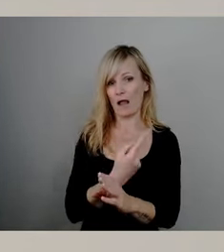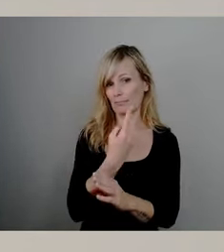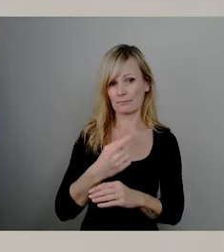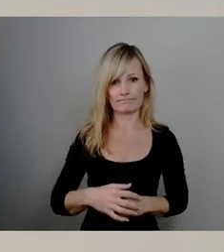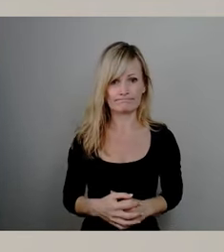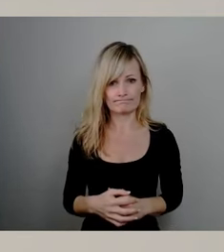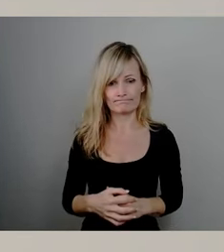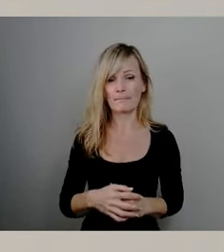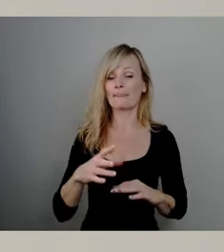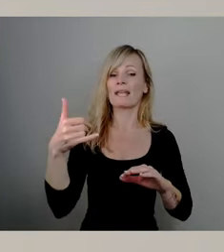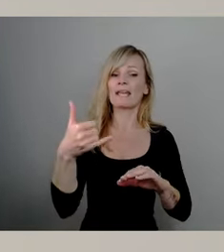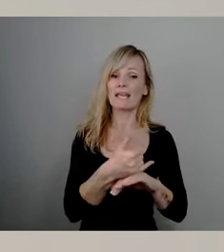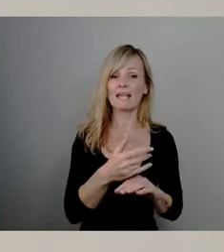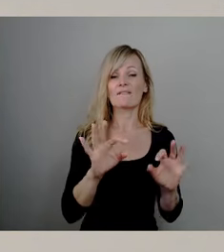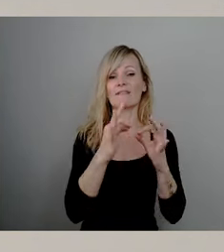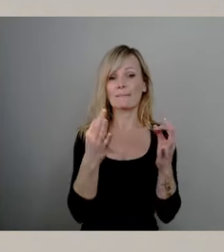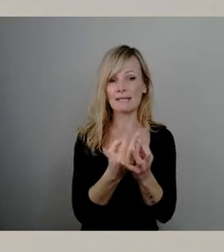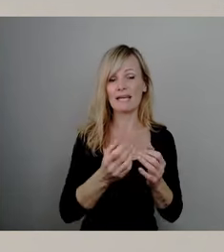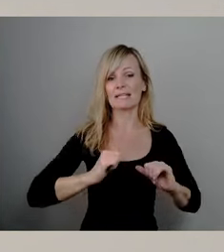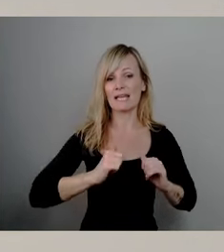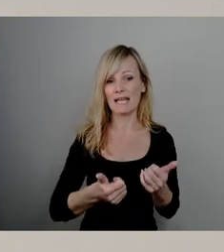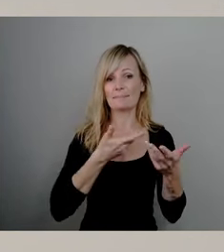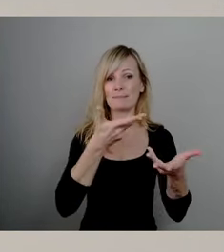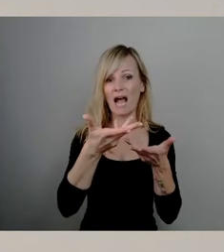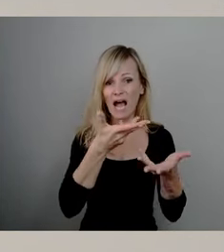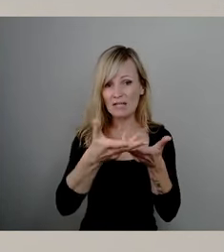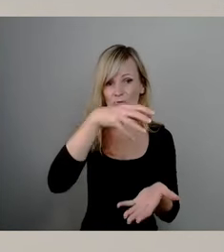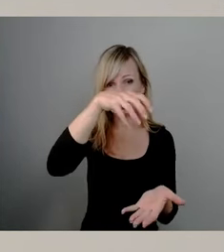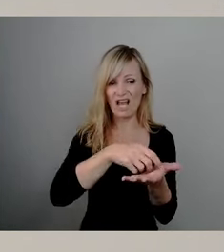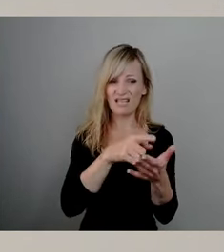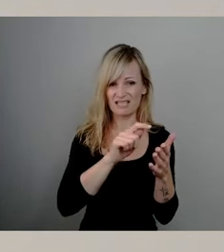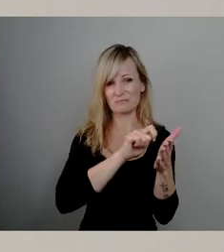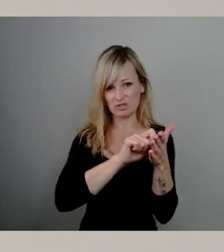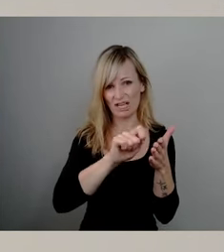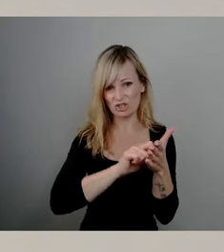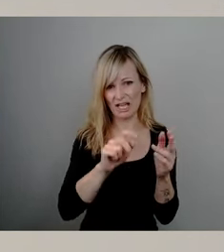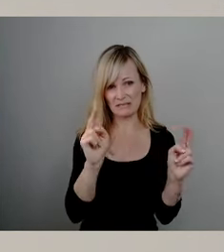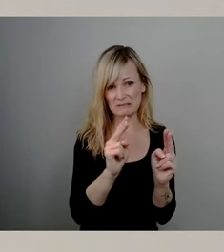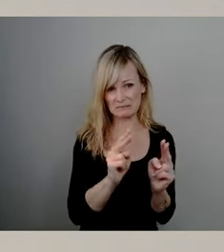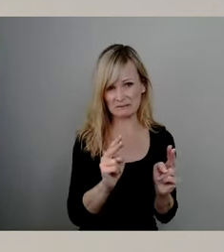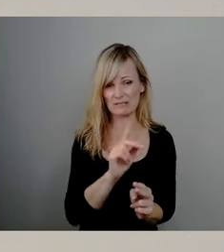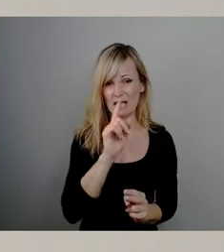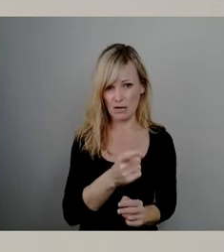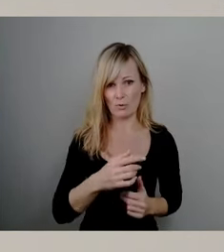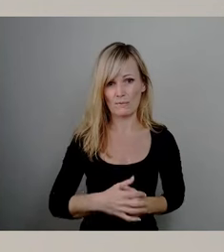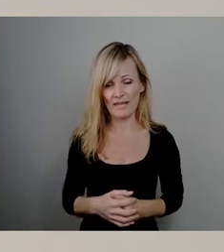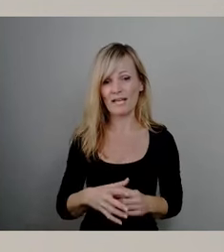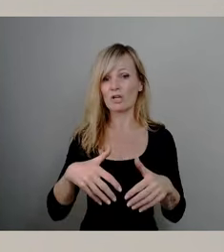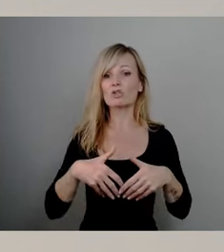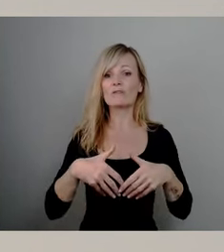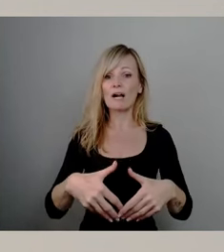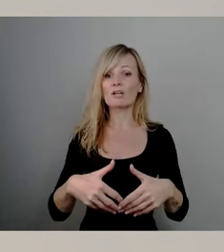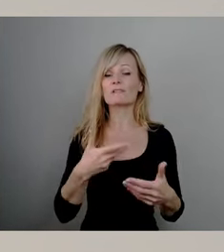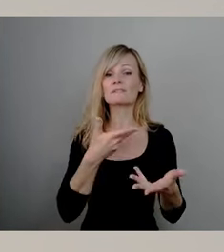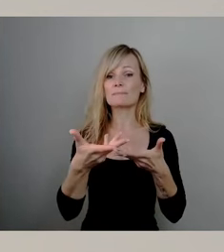Ehe-, Familien- und Lebensberatungsstellen vornehmen müssen. Projekte wie die Schwangerschaftsberatung von